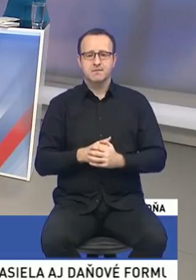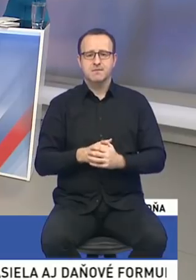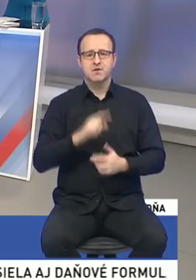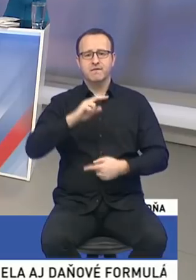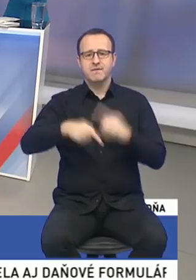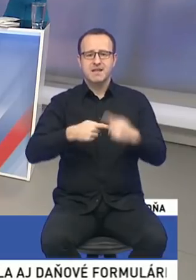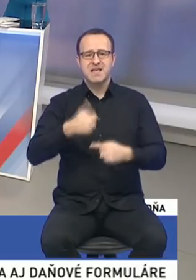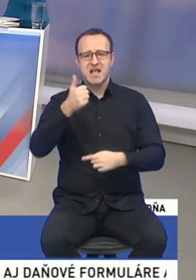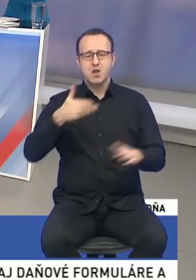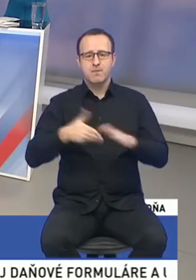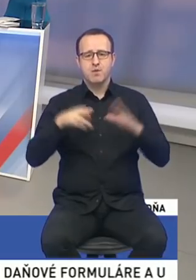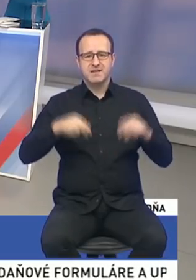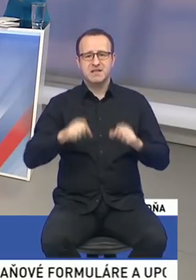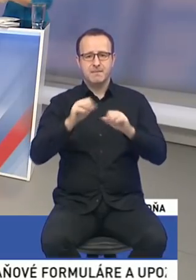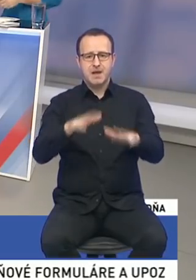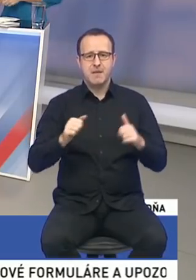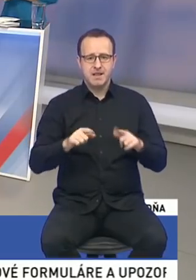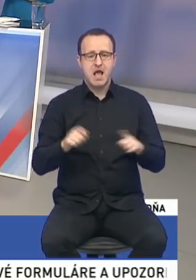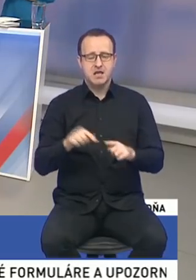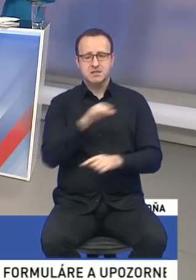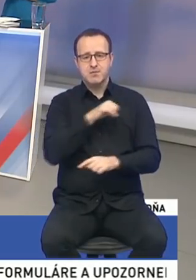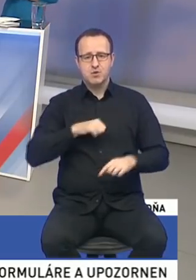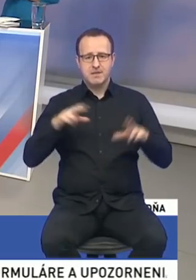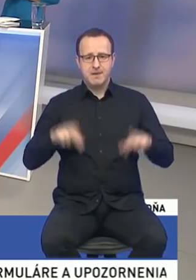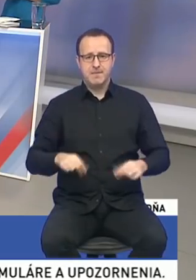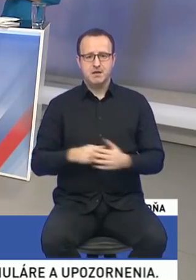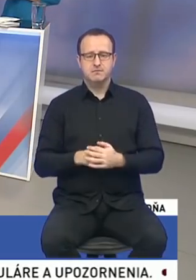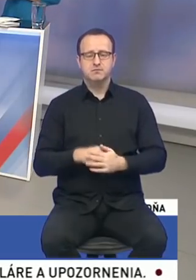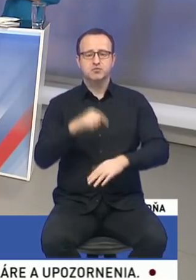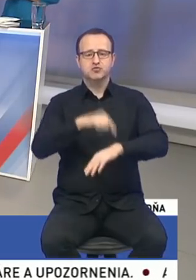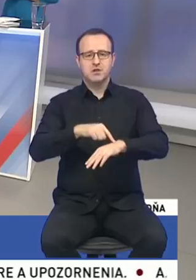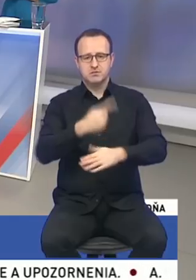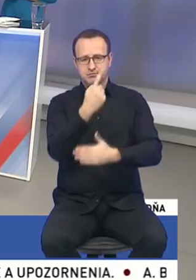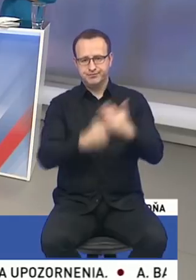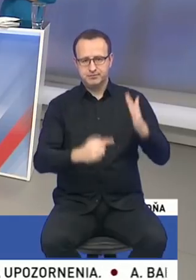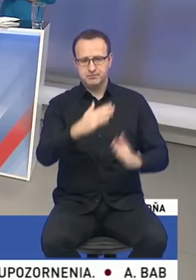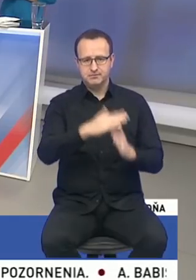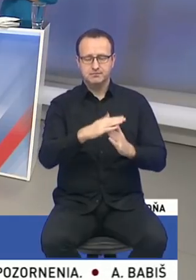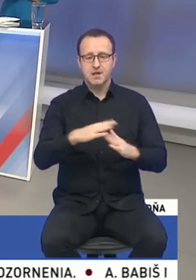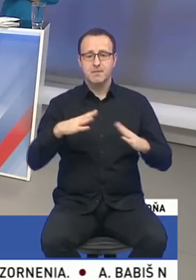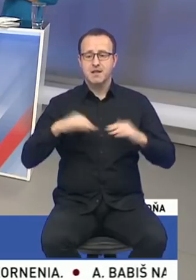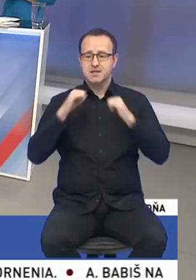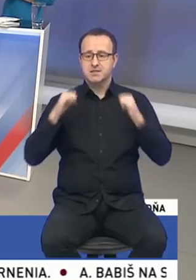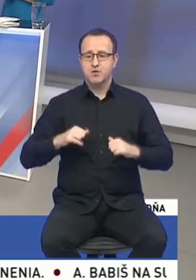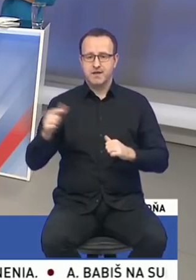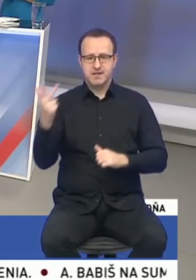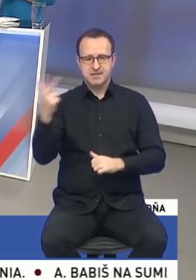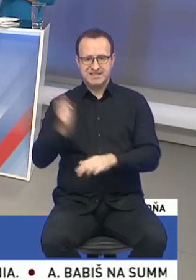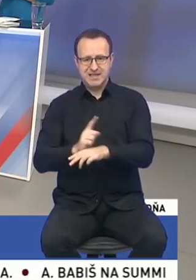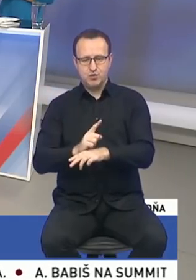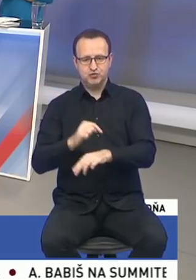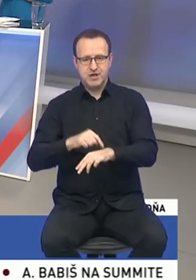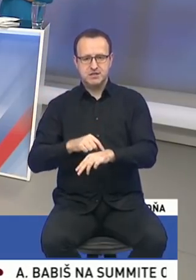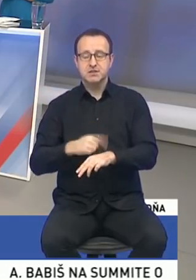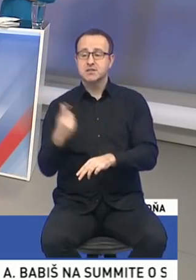parlamentu musel odstúpiť a ešte aj samotný premiér. Ďakujem pekne. Vyčerpali ste si svoj čas. Pani Saková, máte 33 sekúnd rovnaká otázka. S kým áno,